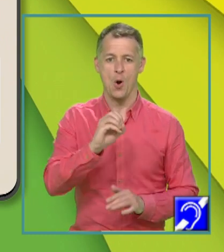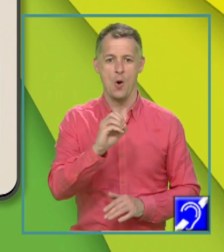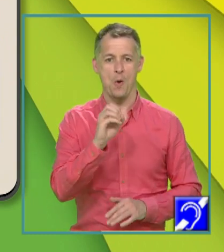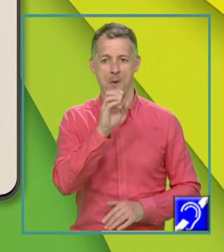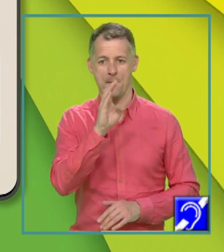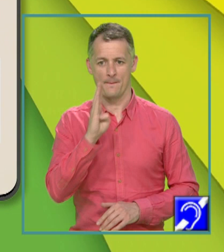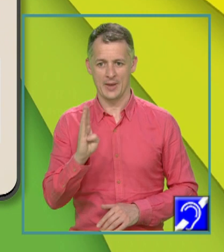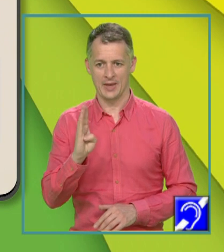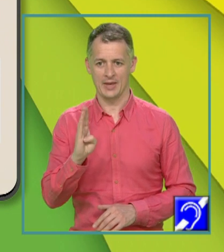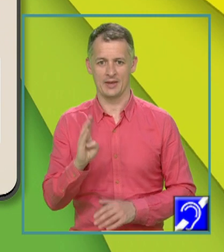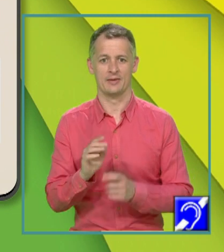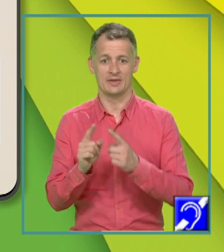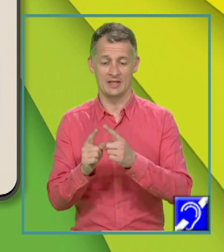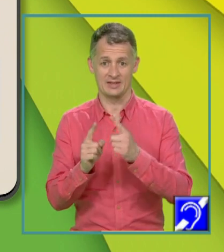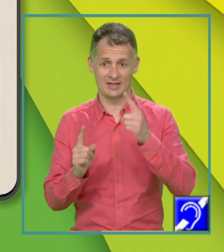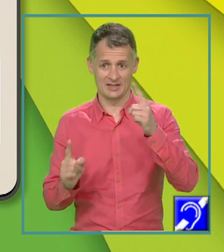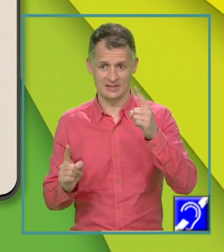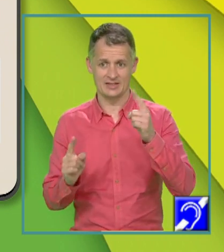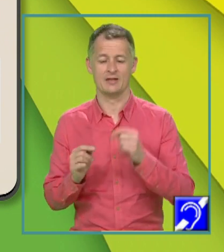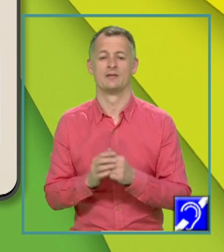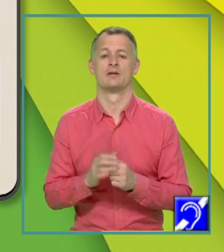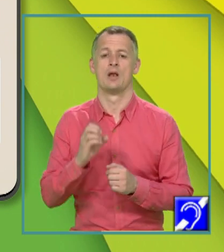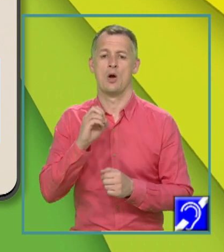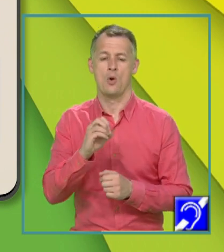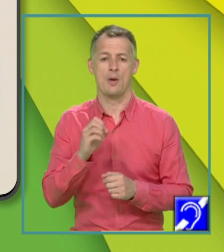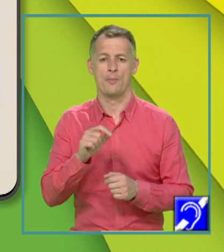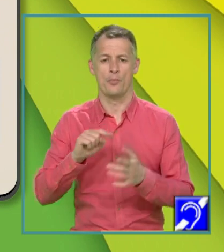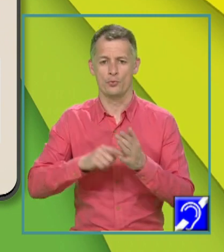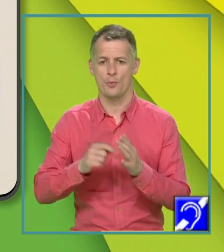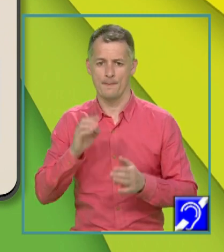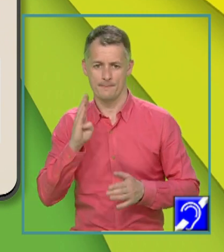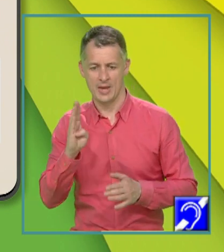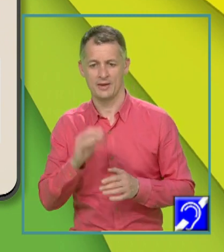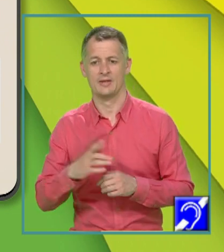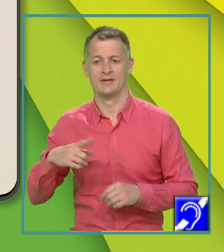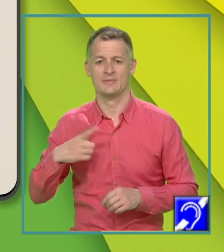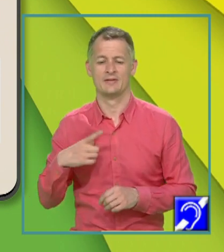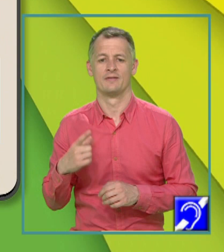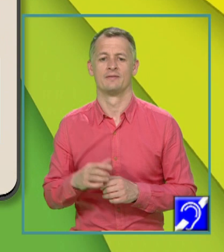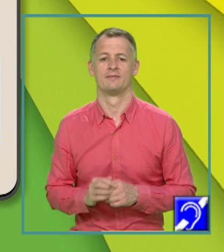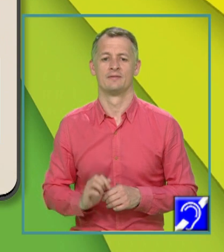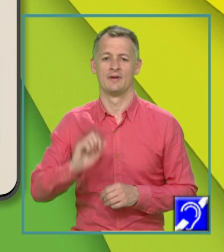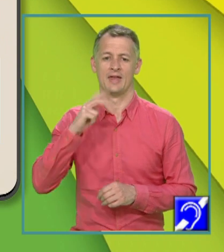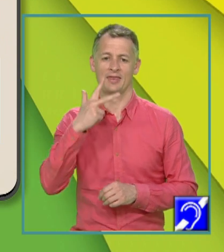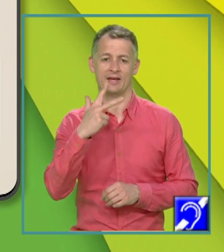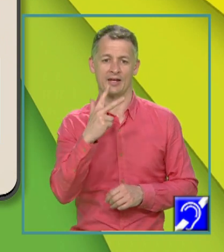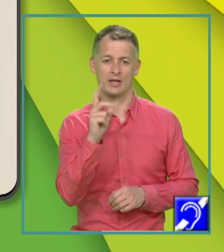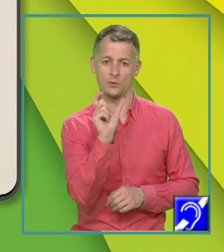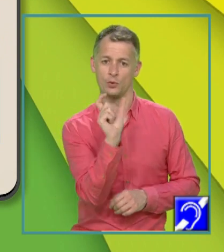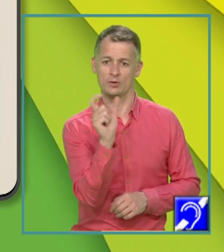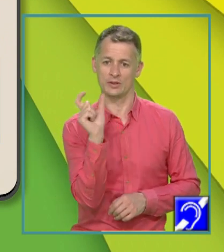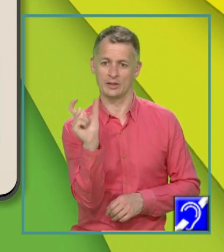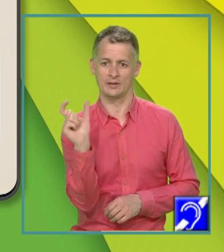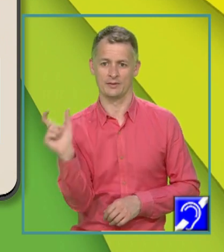adică distanța de la O la punctul B este de fapt de 3 unități de măsură.